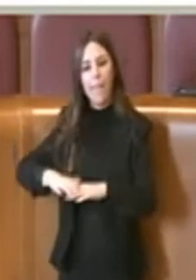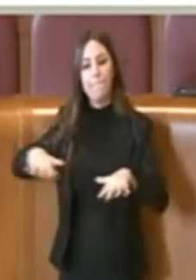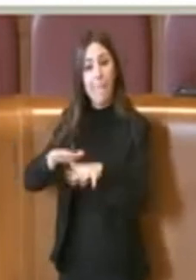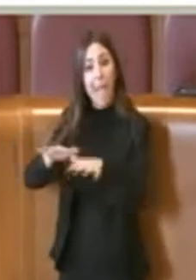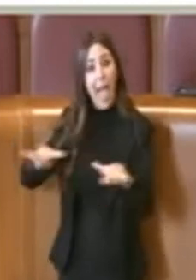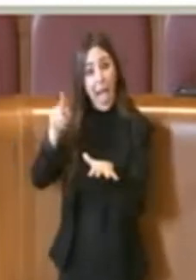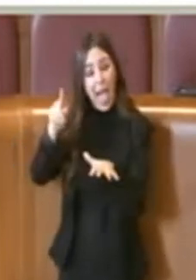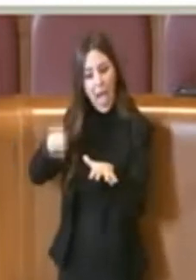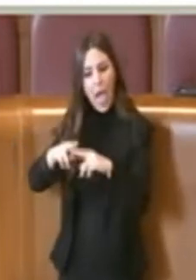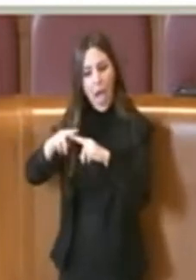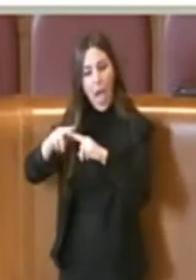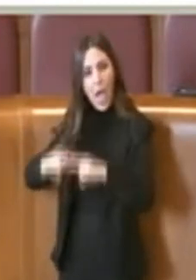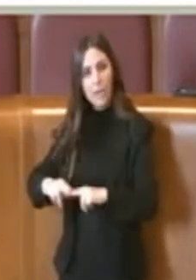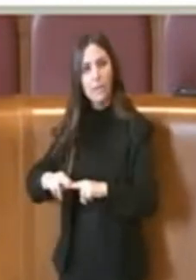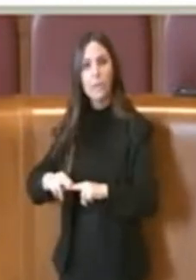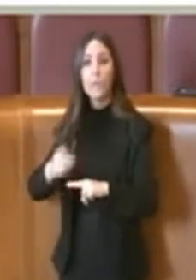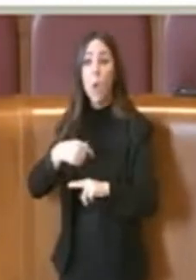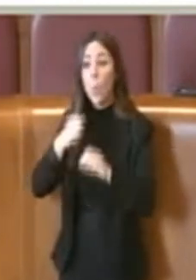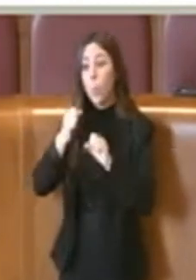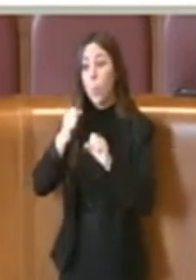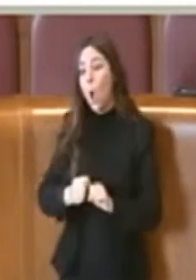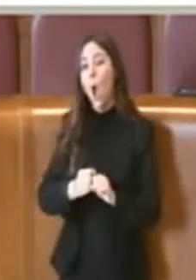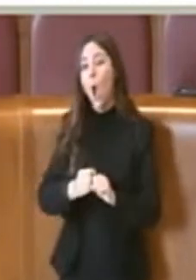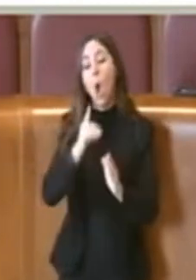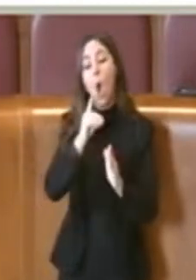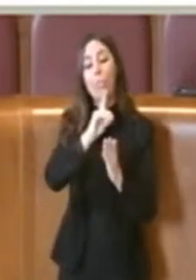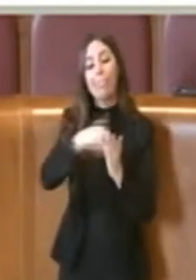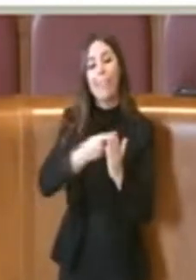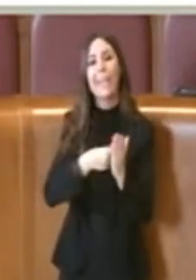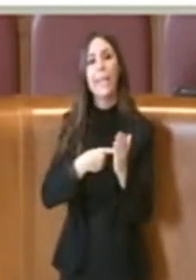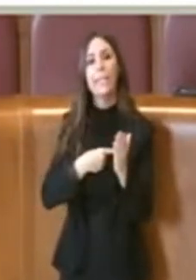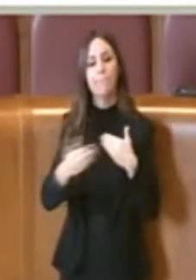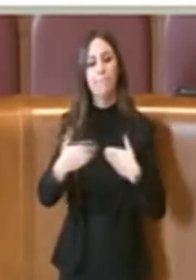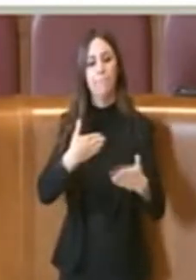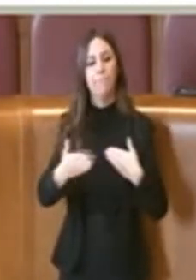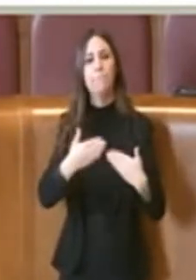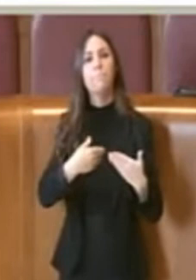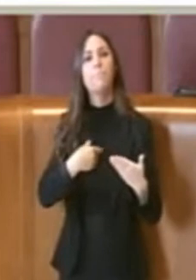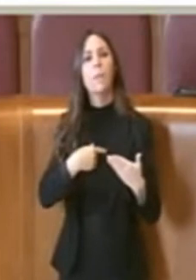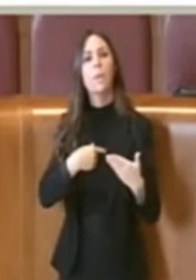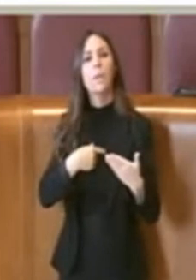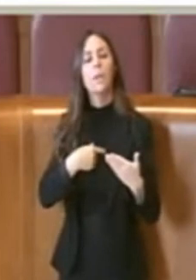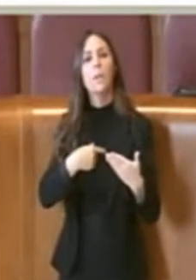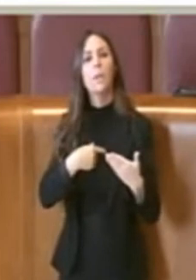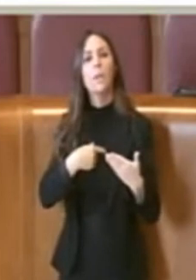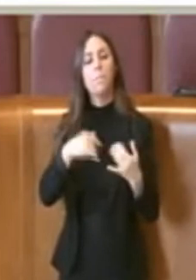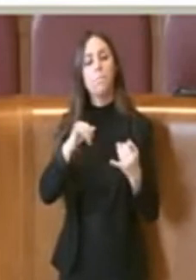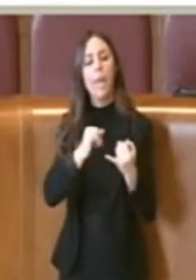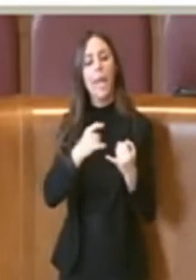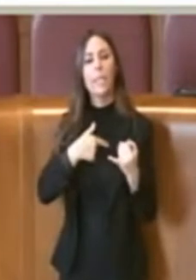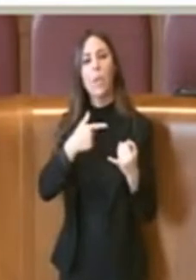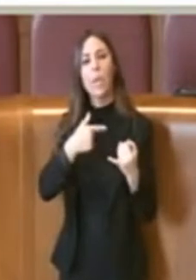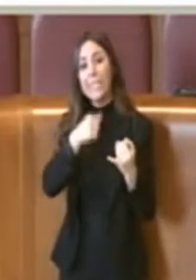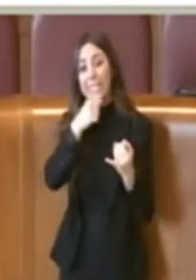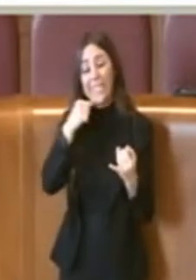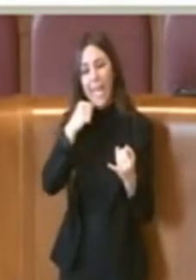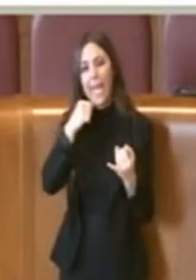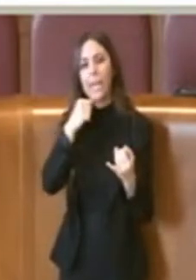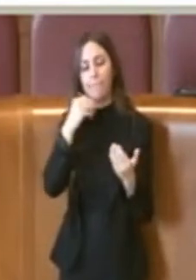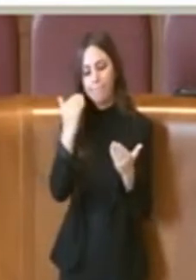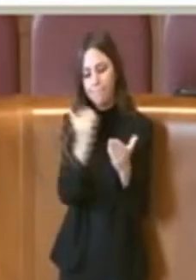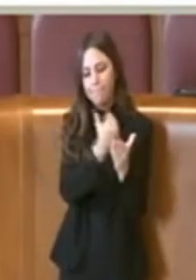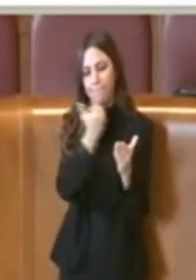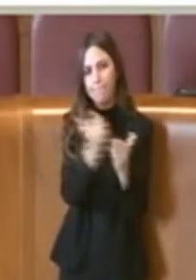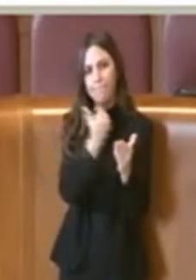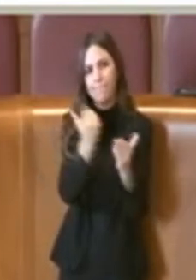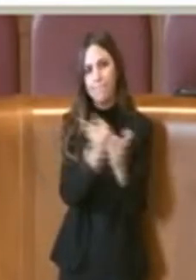affinché emani un decreto emergenziale ad hoc proprio per evitare che questa